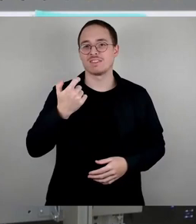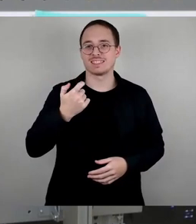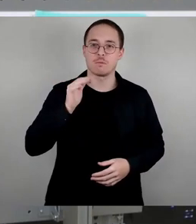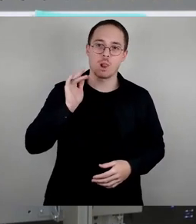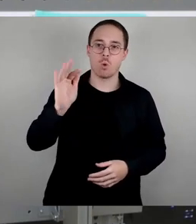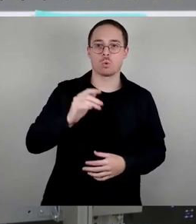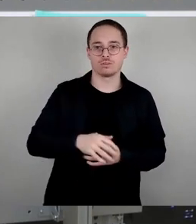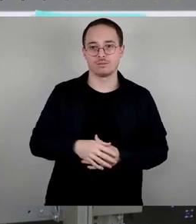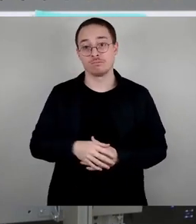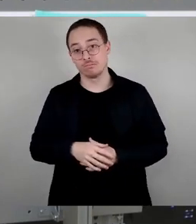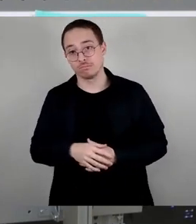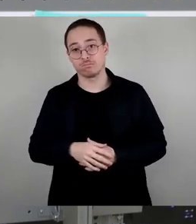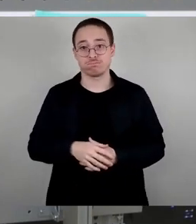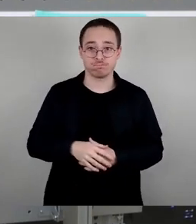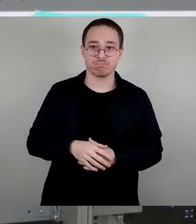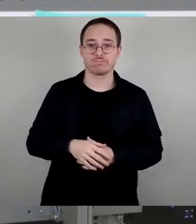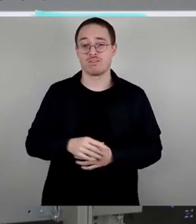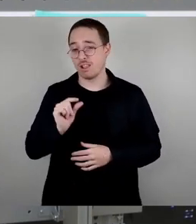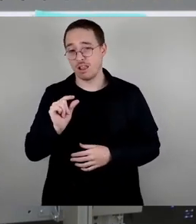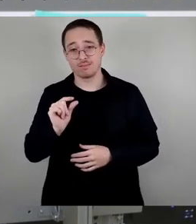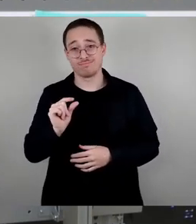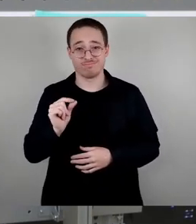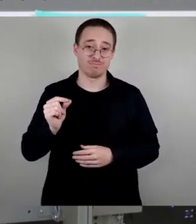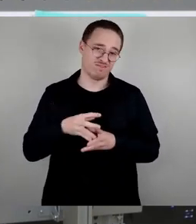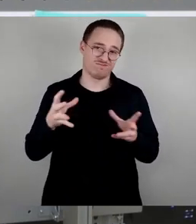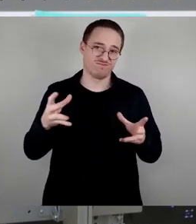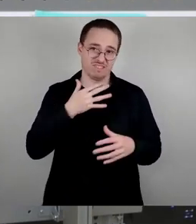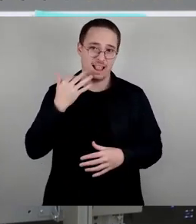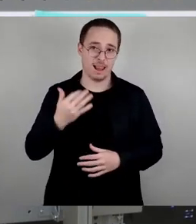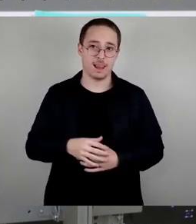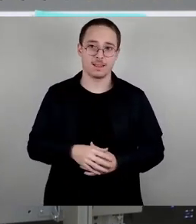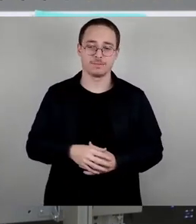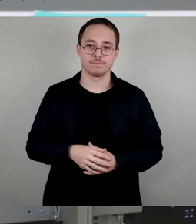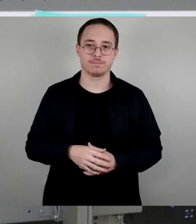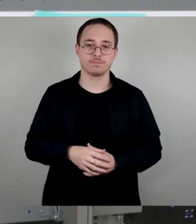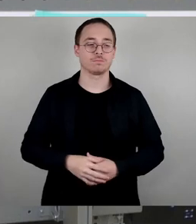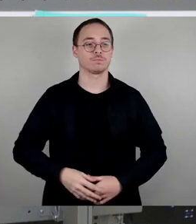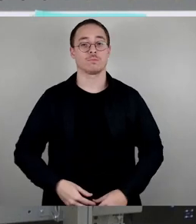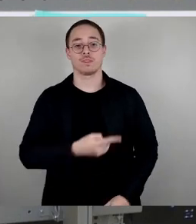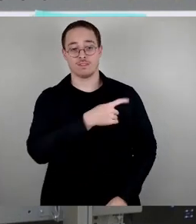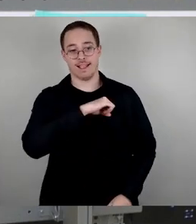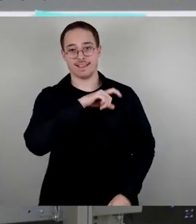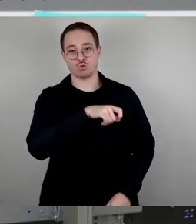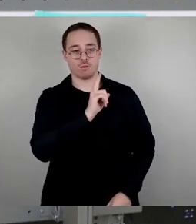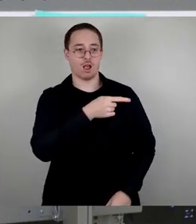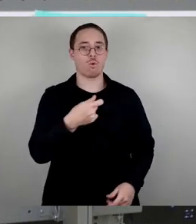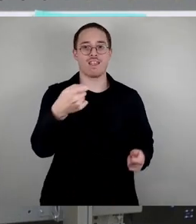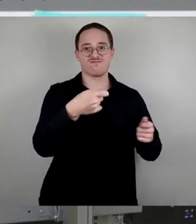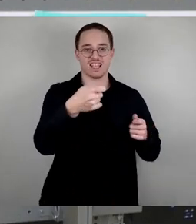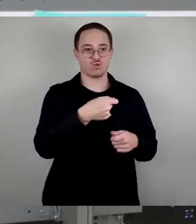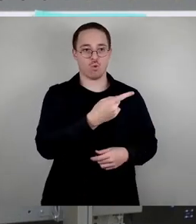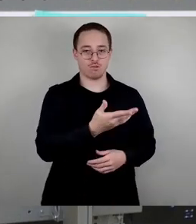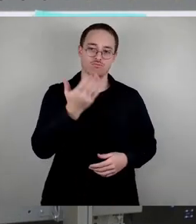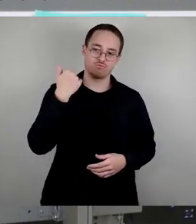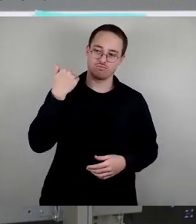ja, keine Kleinigkeit ist. Der Investor und auch der Eigentümer des Alba Mare hat in den vielen Jahren auch nicht schlecht von den Erträgen seiner damaligen